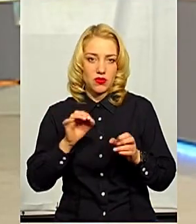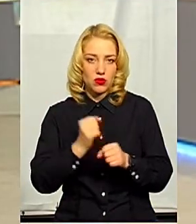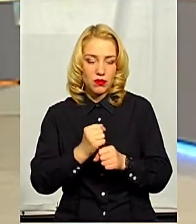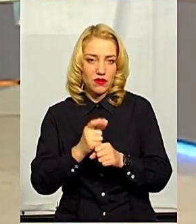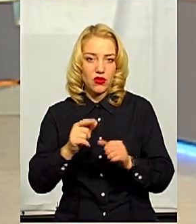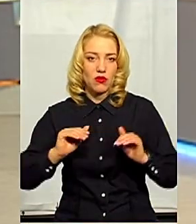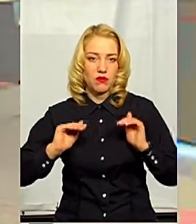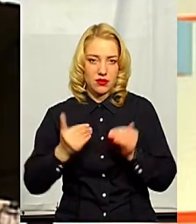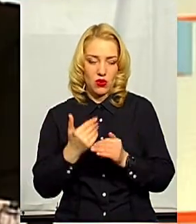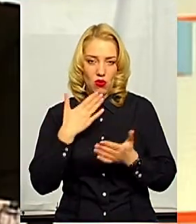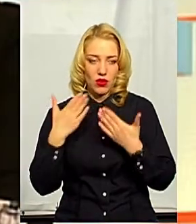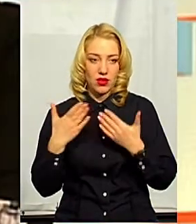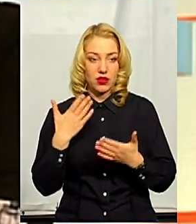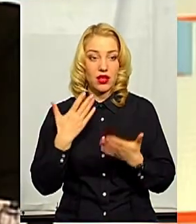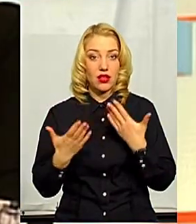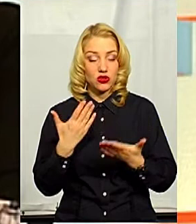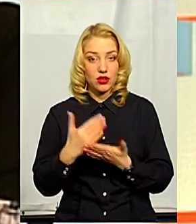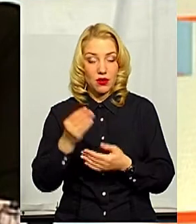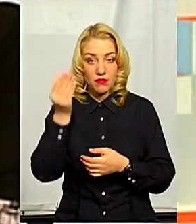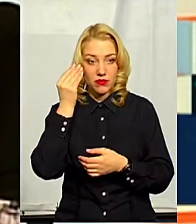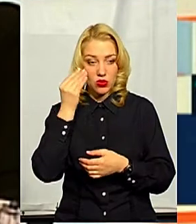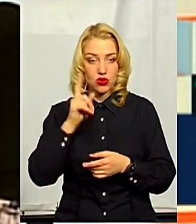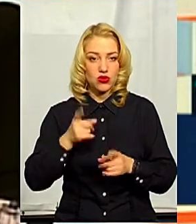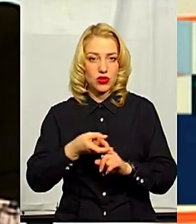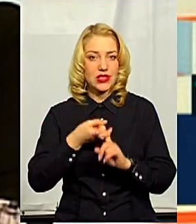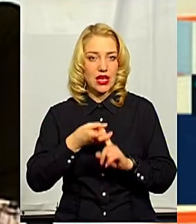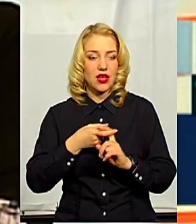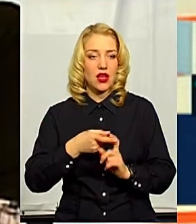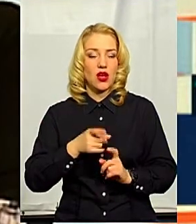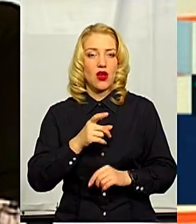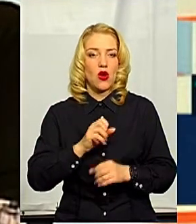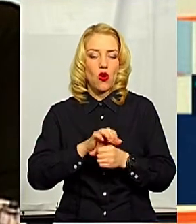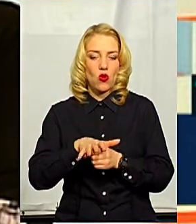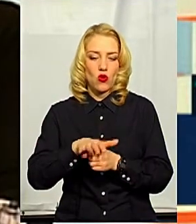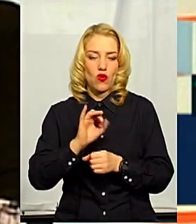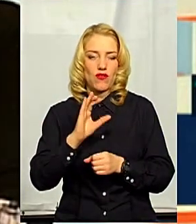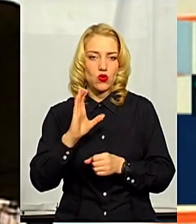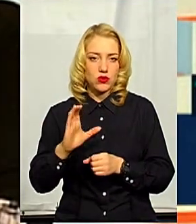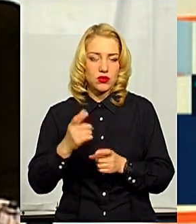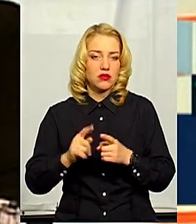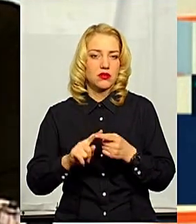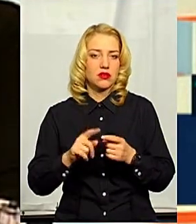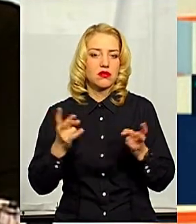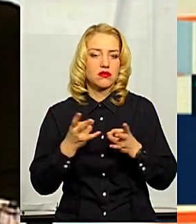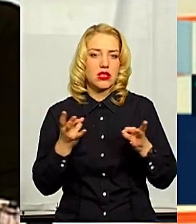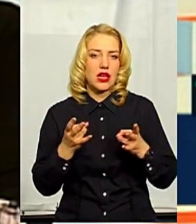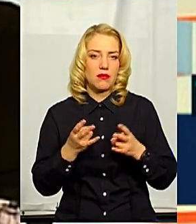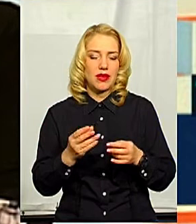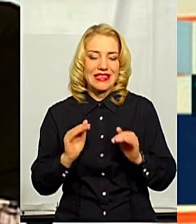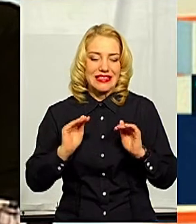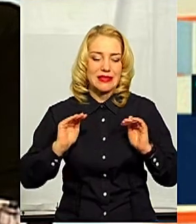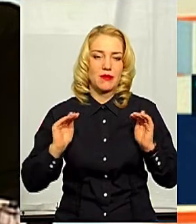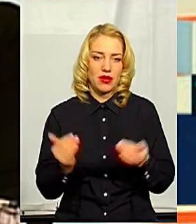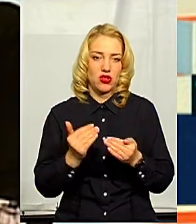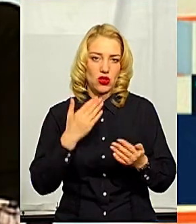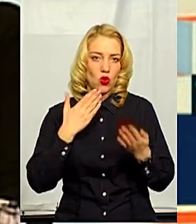Тому на етапі підозри на зараження коронавірусною інфекцією, фактично, головне, це дійсно забезпечити мінімізацію